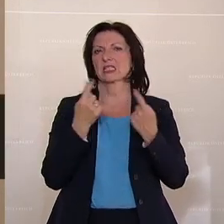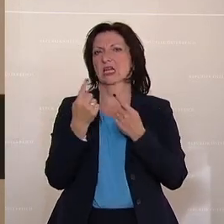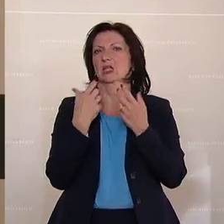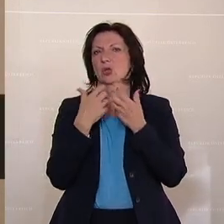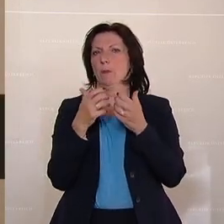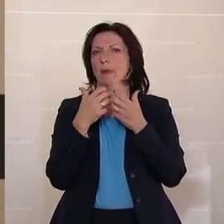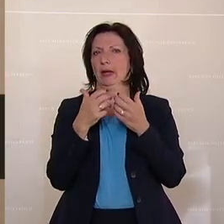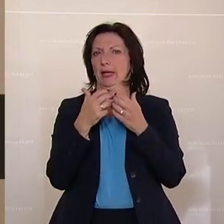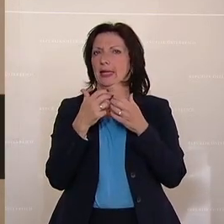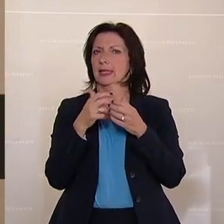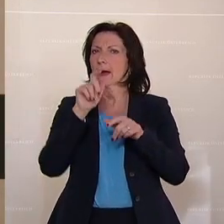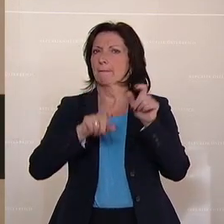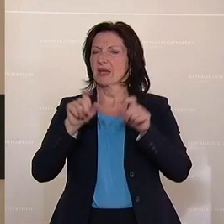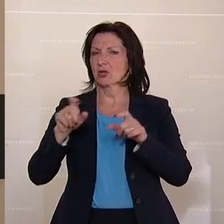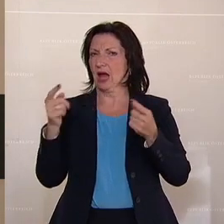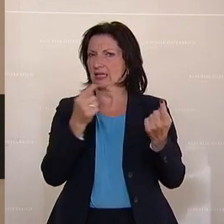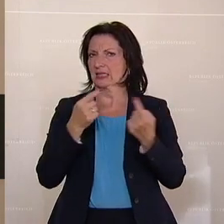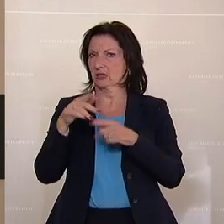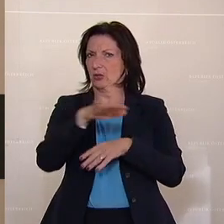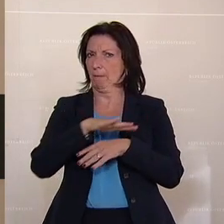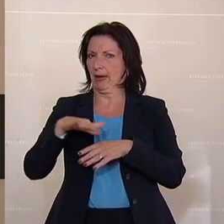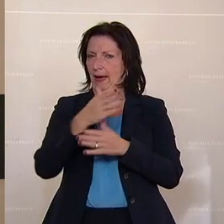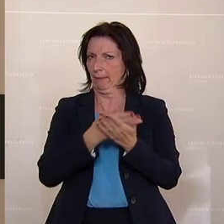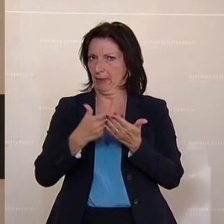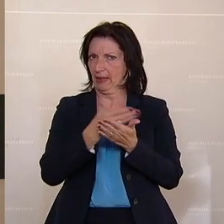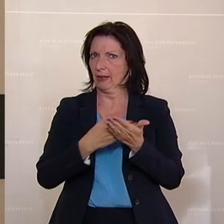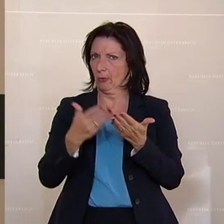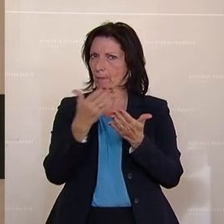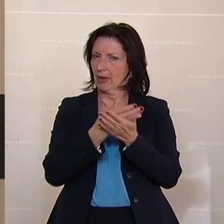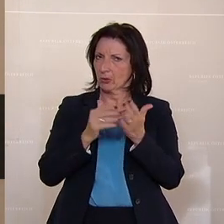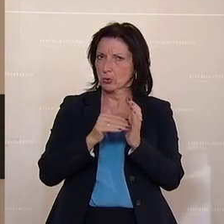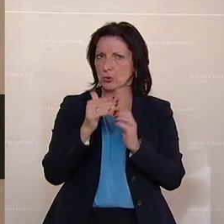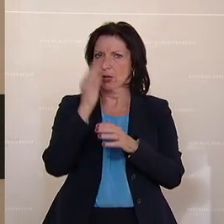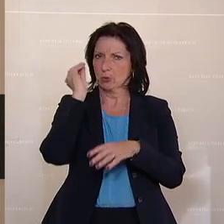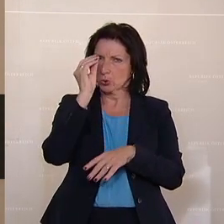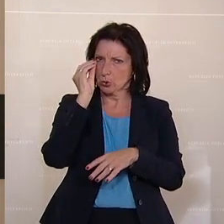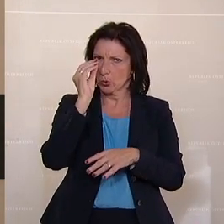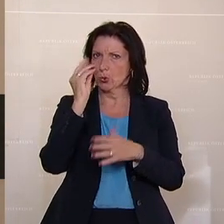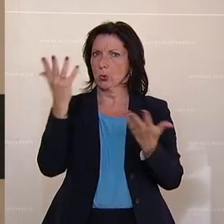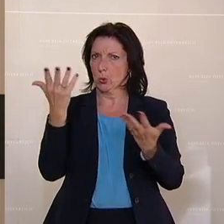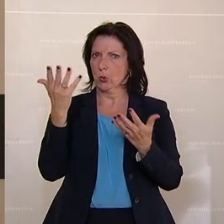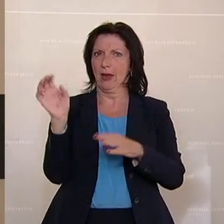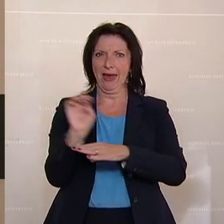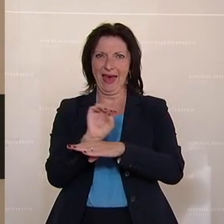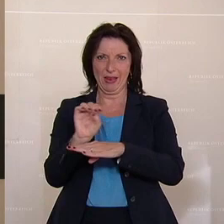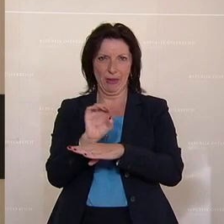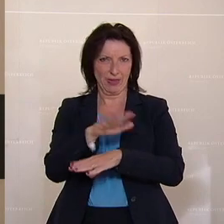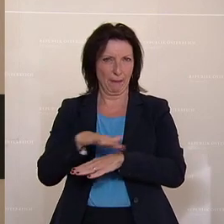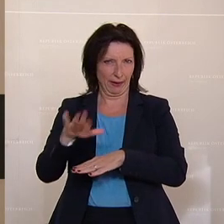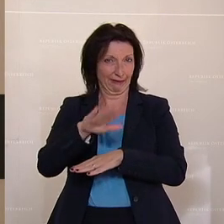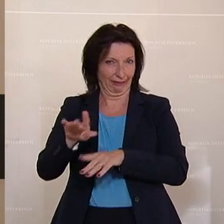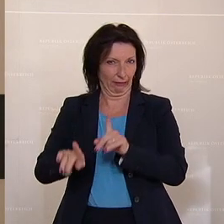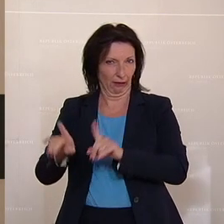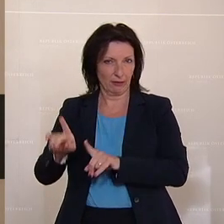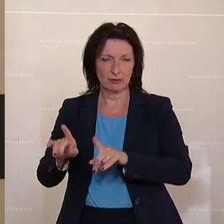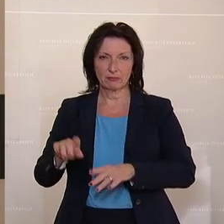Personalsituation in unserem Bildungssystem, Schulsystem, in unserem Elementarbereich in den Kindergärten auch,